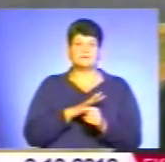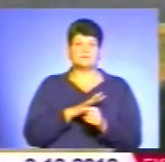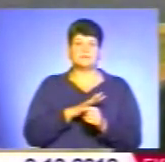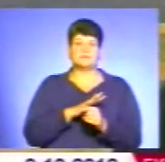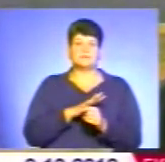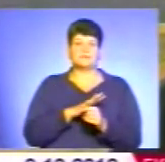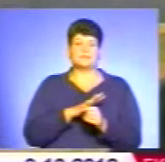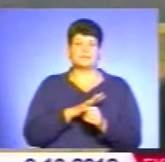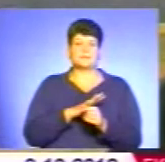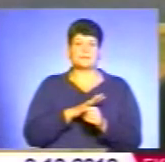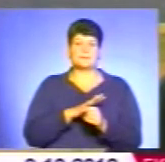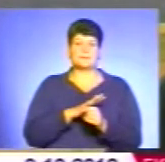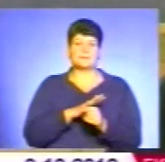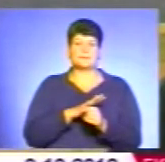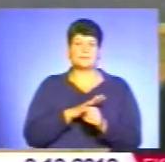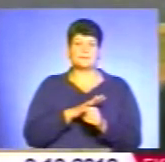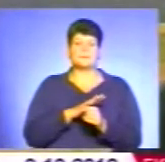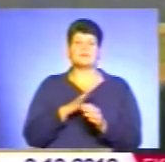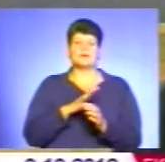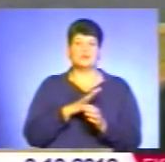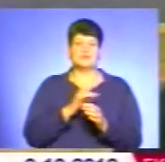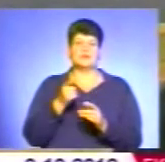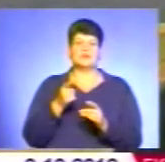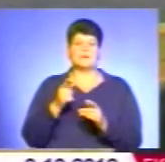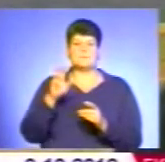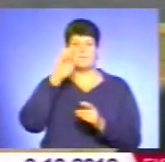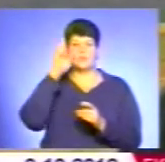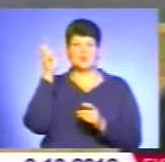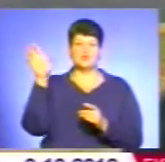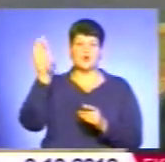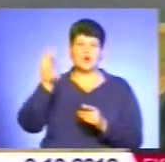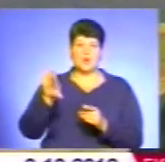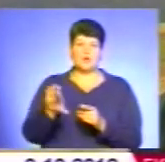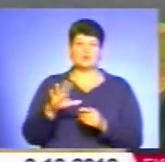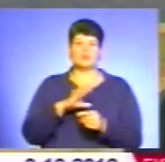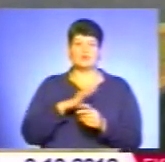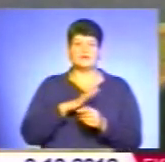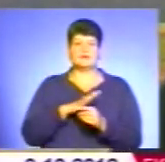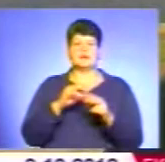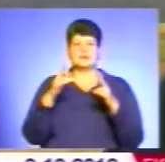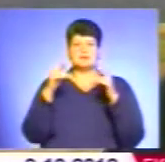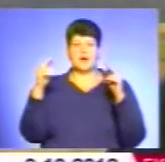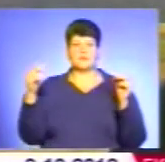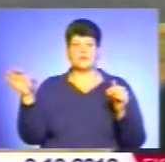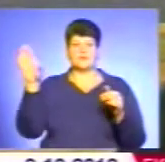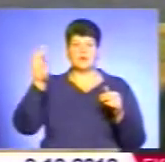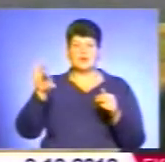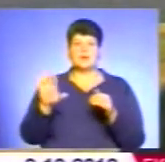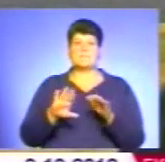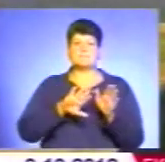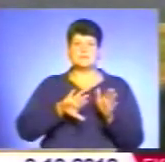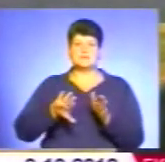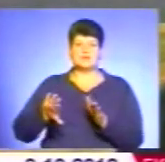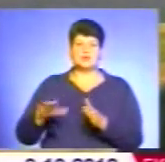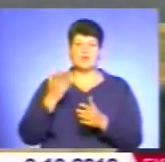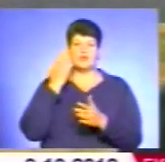відвідали Божу гору, відвідали вони гору Замкову. І після цього, коли